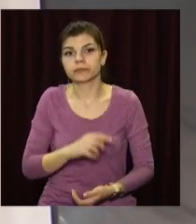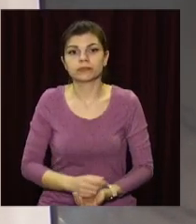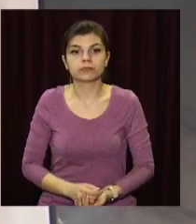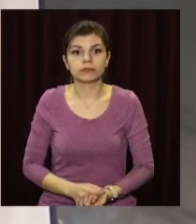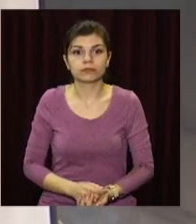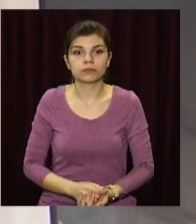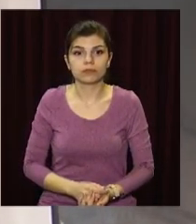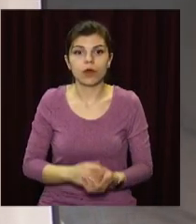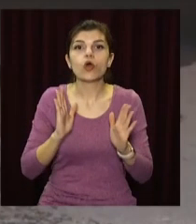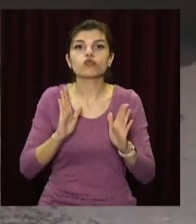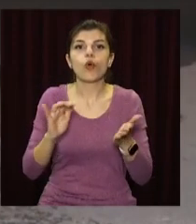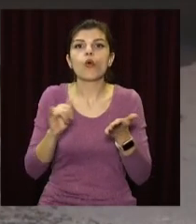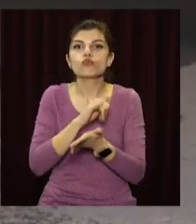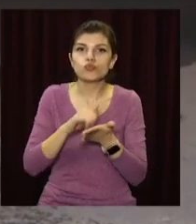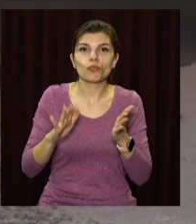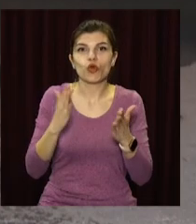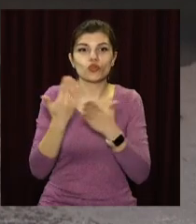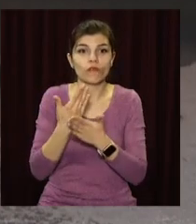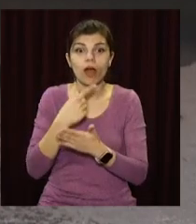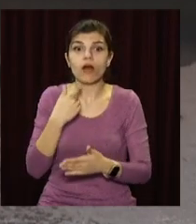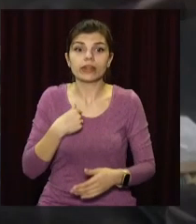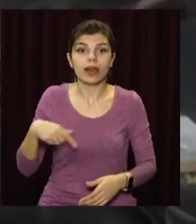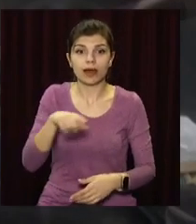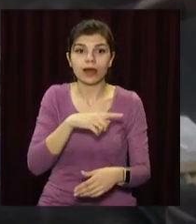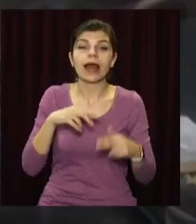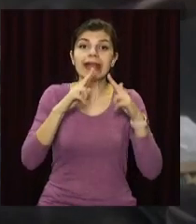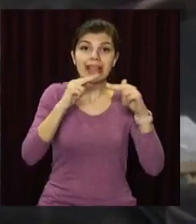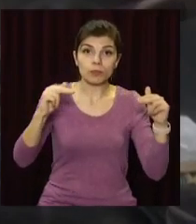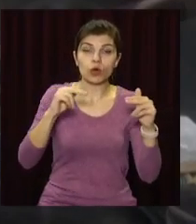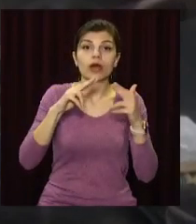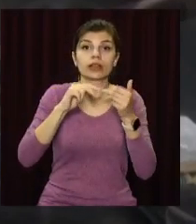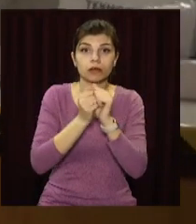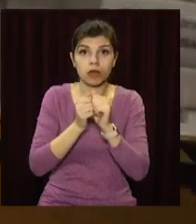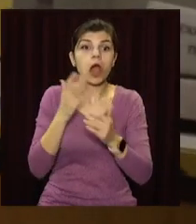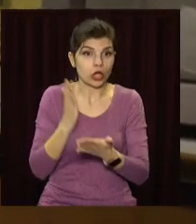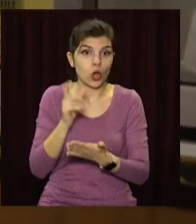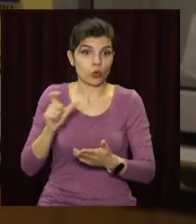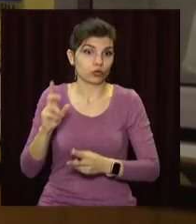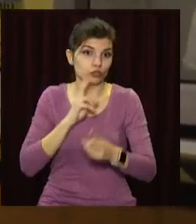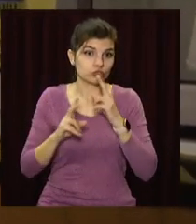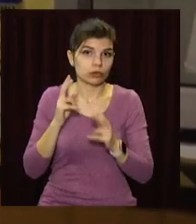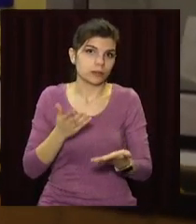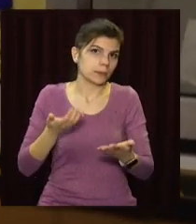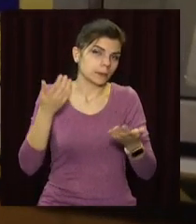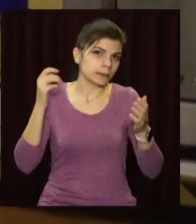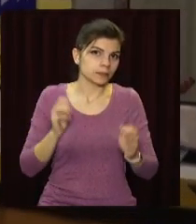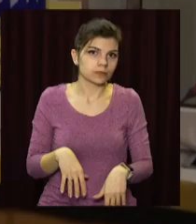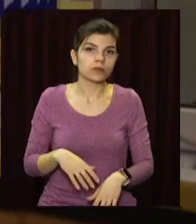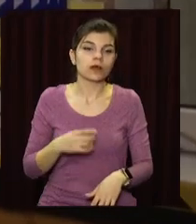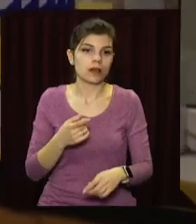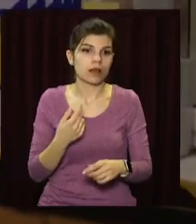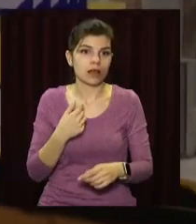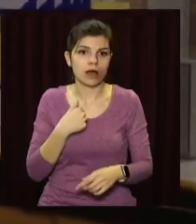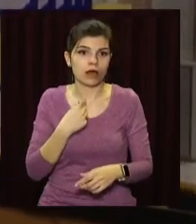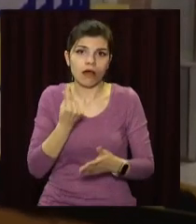Ютуб тільки пішов. А нам пасажири рейсу Дніпро-Кам'янське поскаржилися. Це ж, звісно, погано. Я не сильно